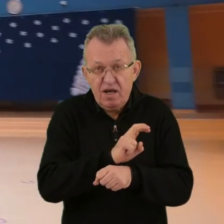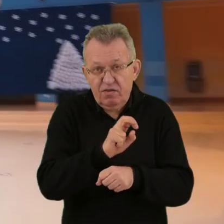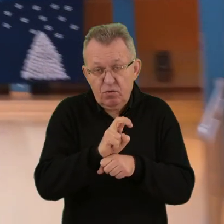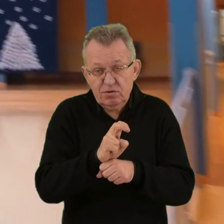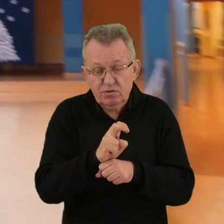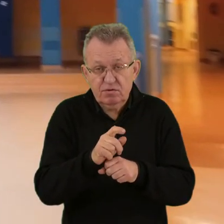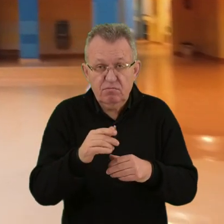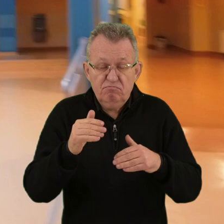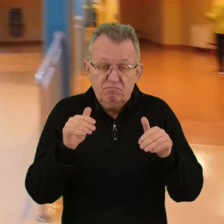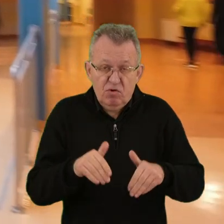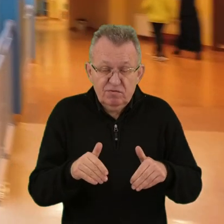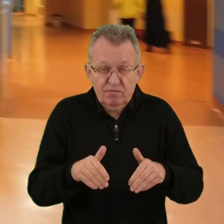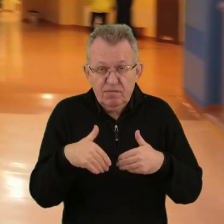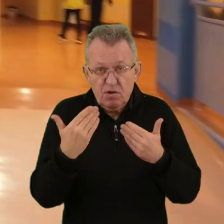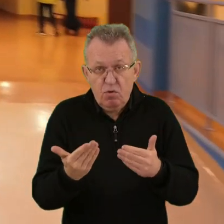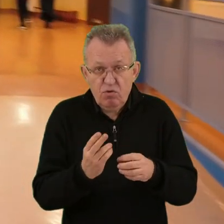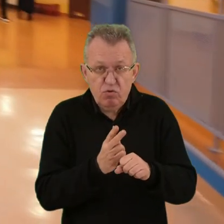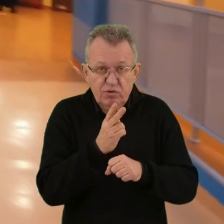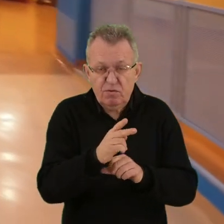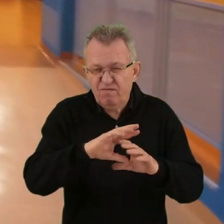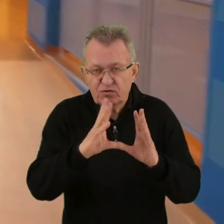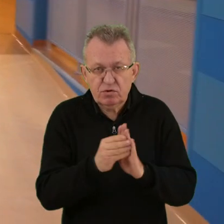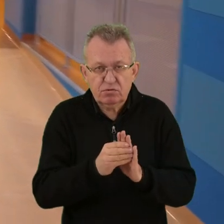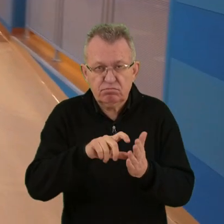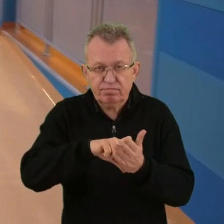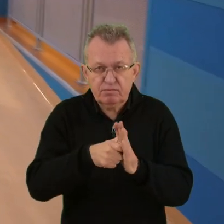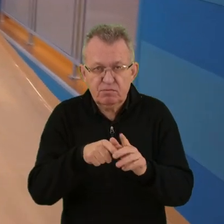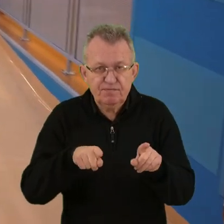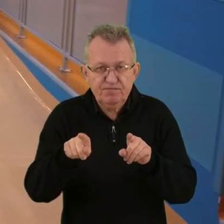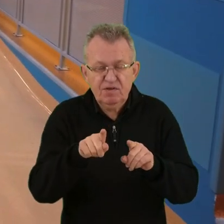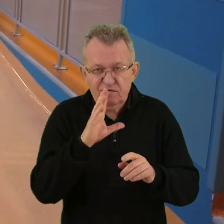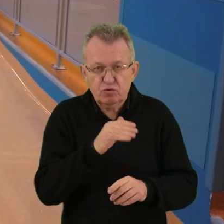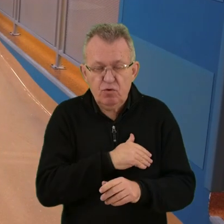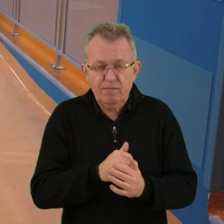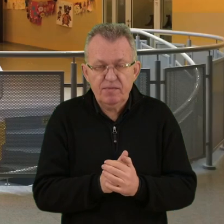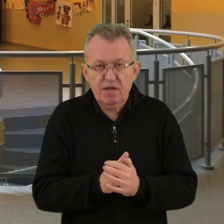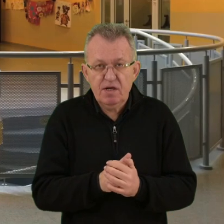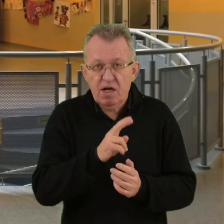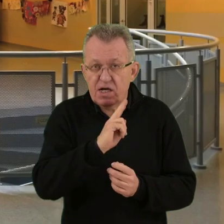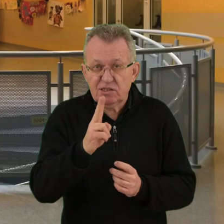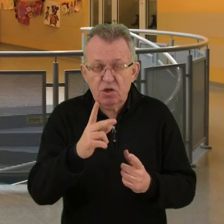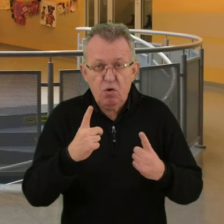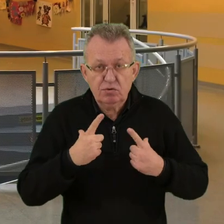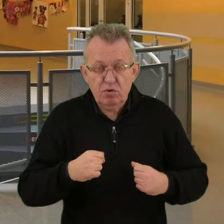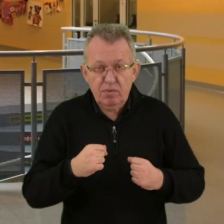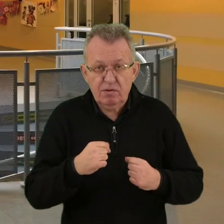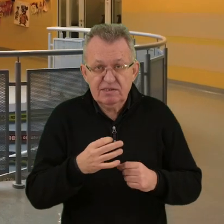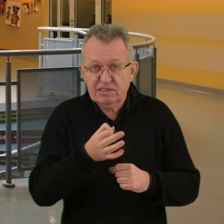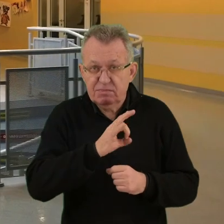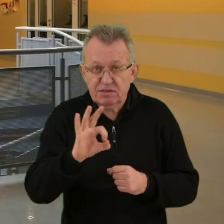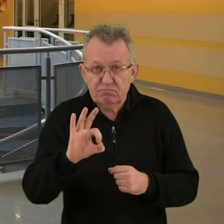architektoniczne umożliwiają dostęp do wszystkich pomieszczeń w szkole. Każdej osobie